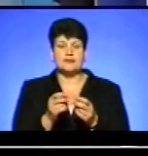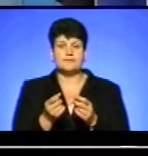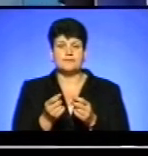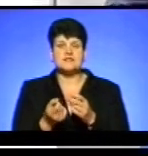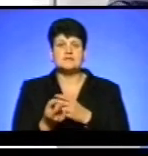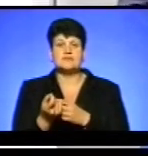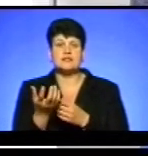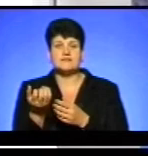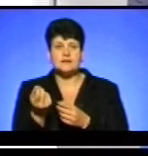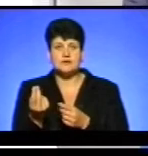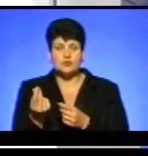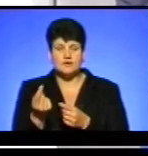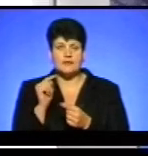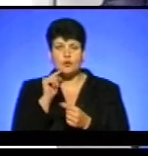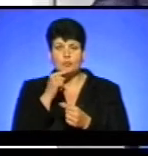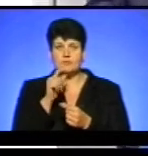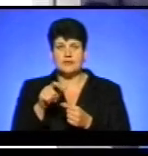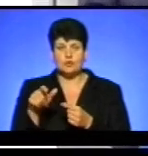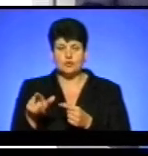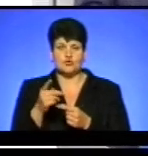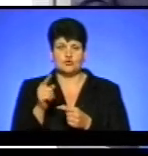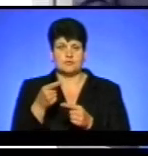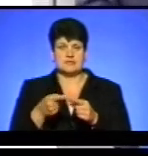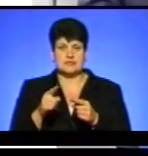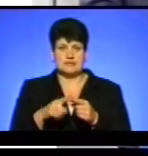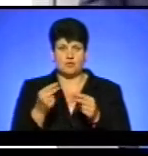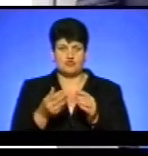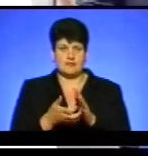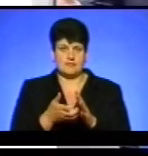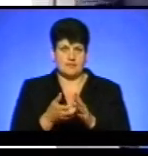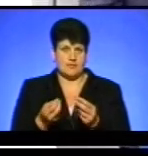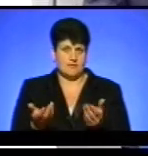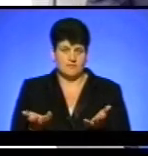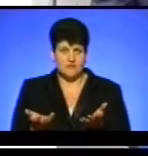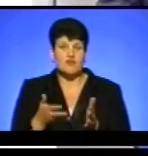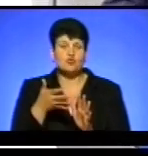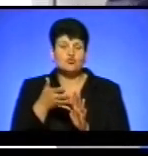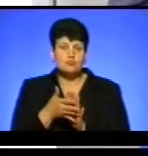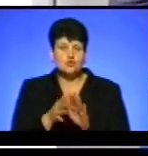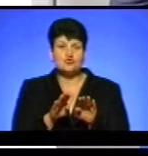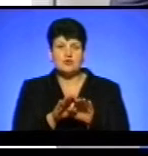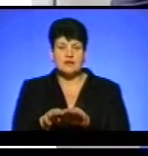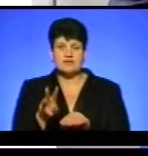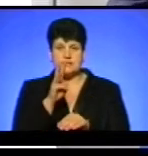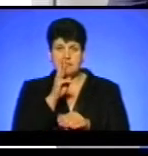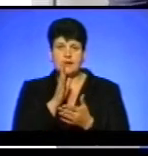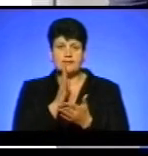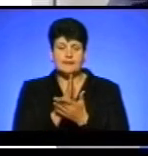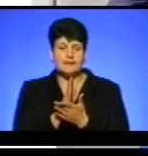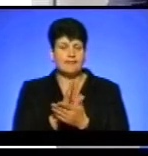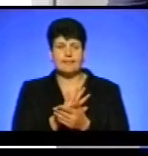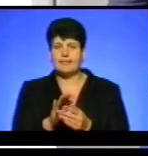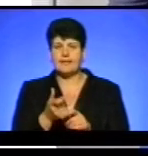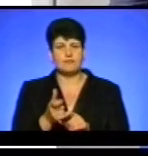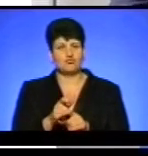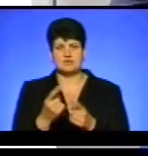дефіциту, аніж економити на людях для того, щоб вони ці кошти не доотримали. Ви ж самі розумієте, що рівень заробітної плати є не надто